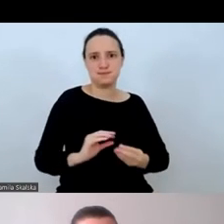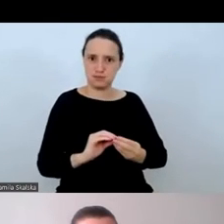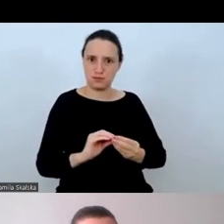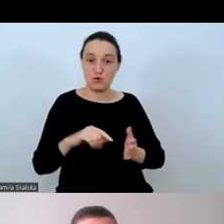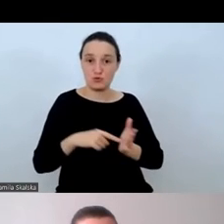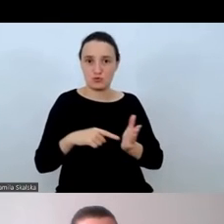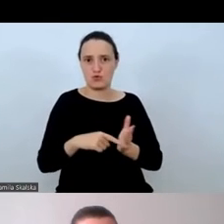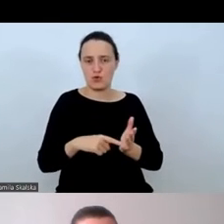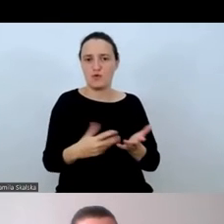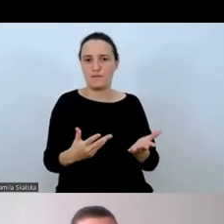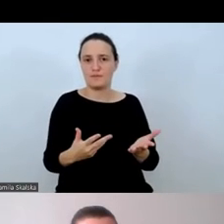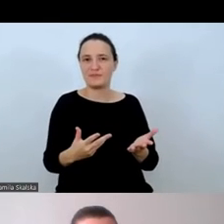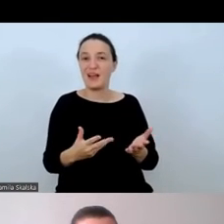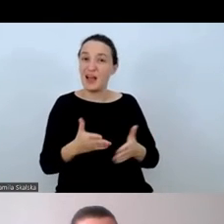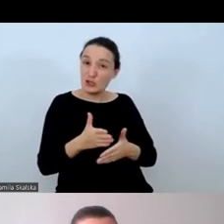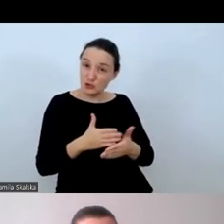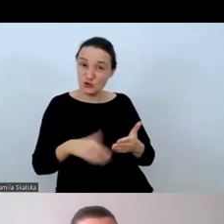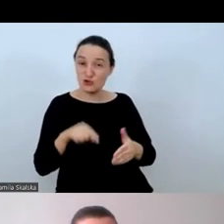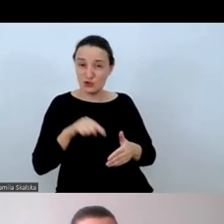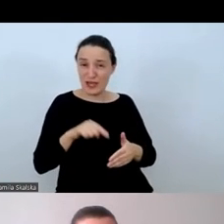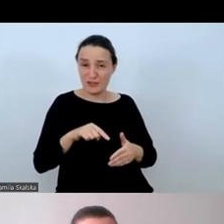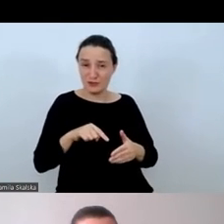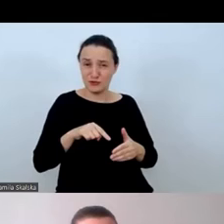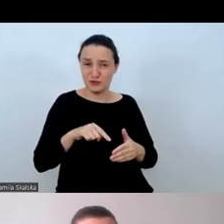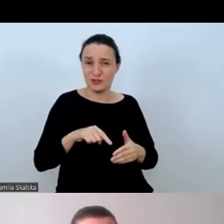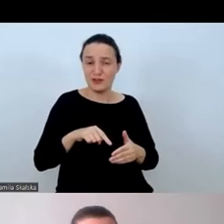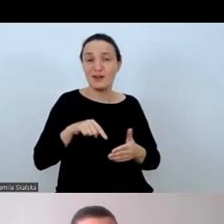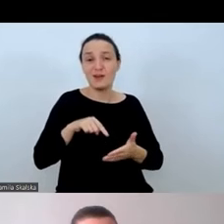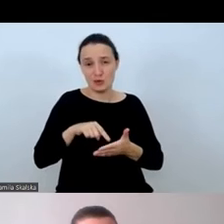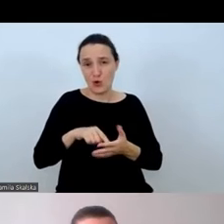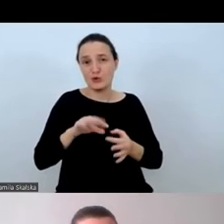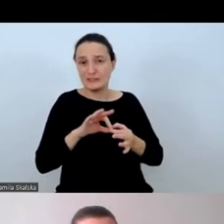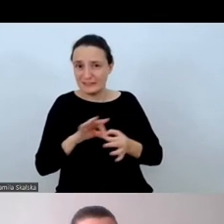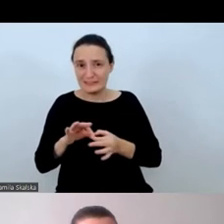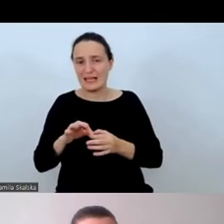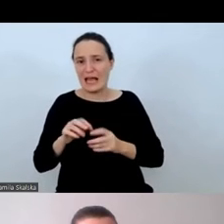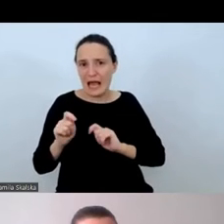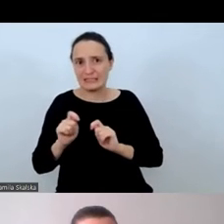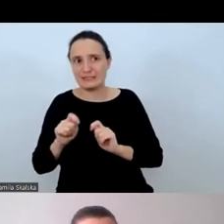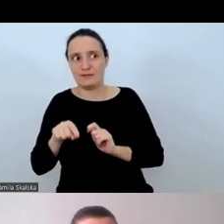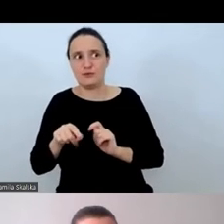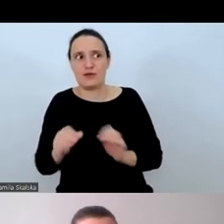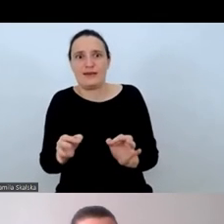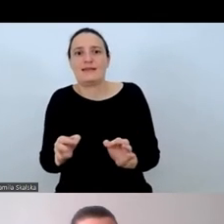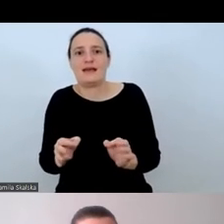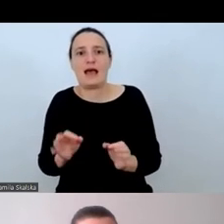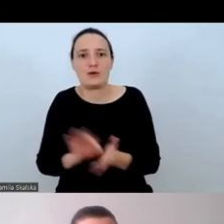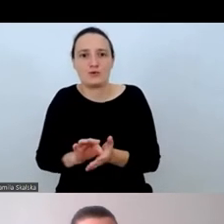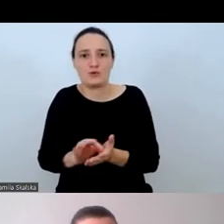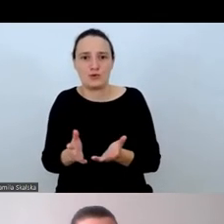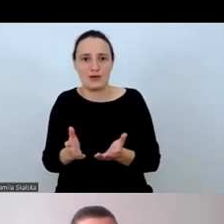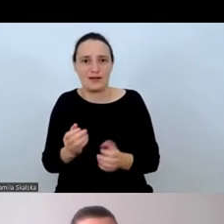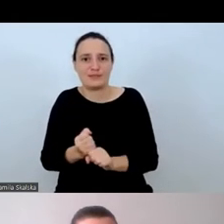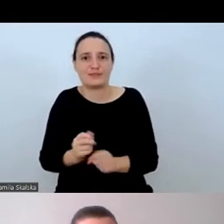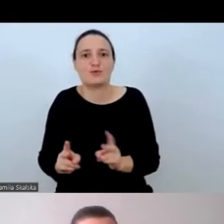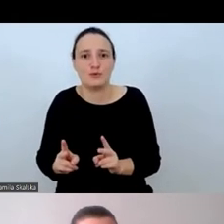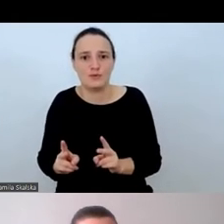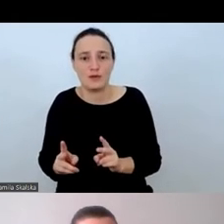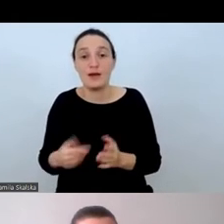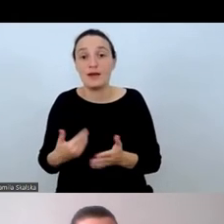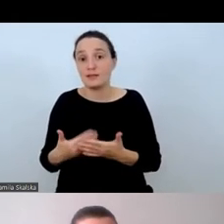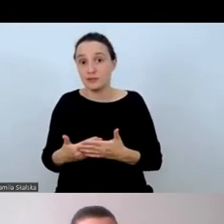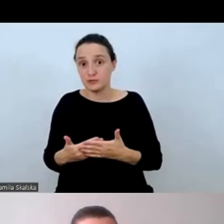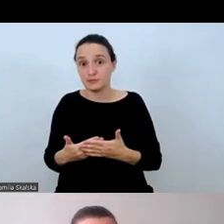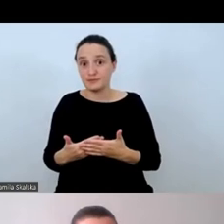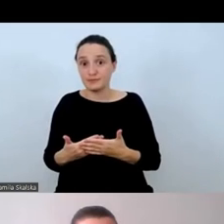Tylko część tego całego zestawu jest aktywowana w danej sytuacji, ponieważ jest to